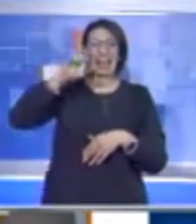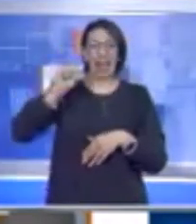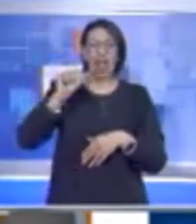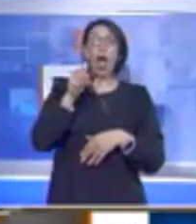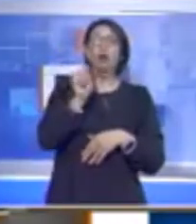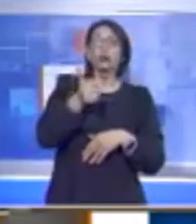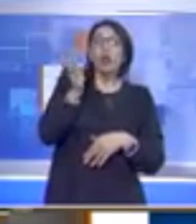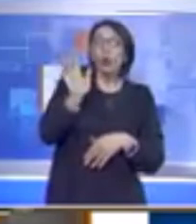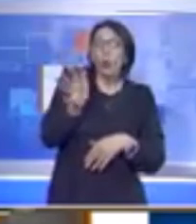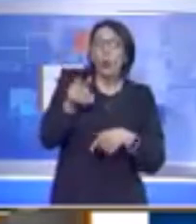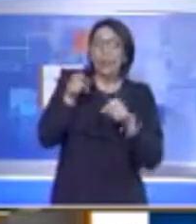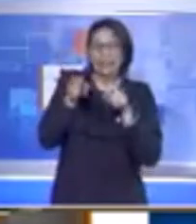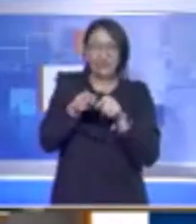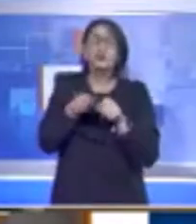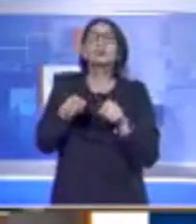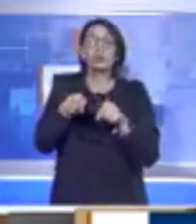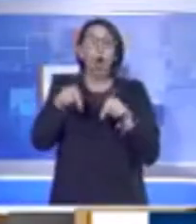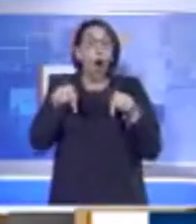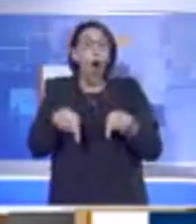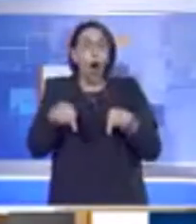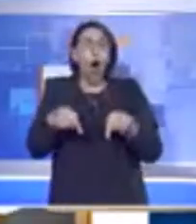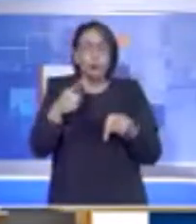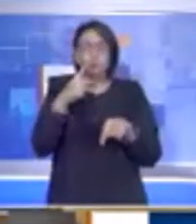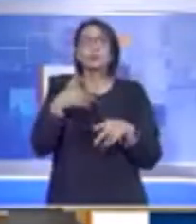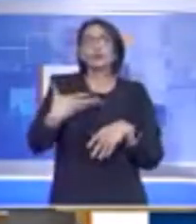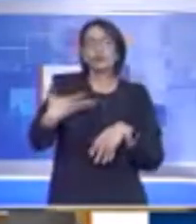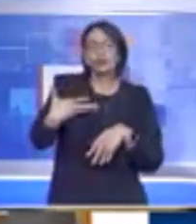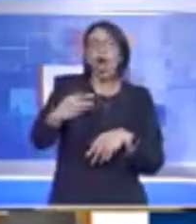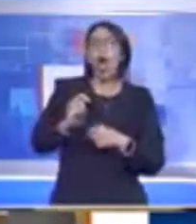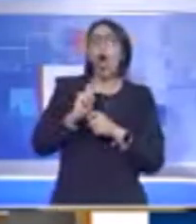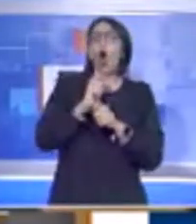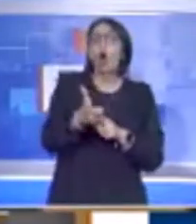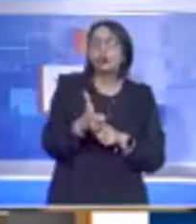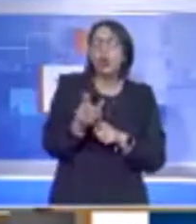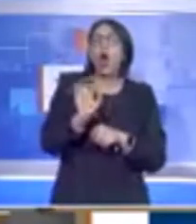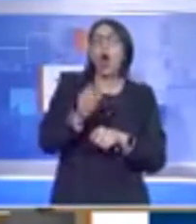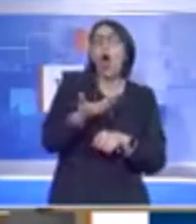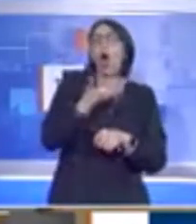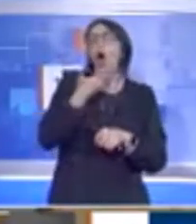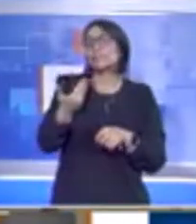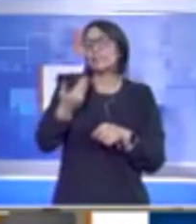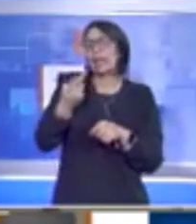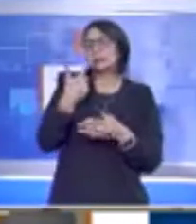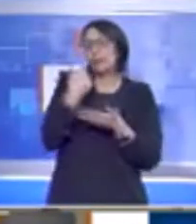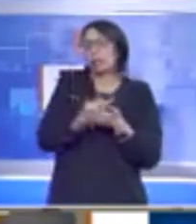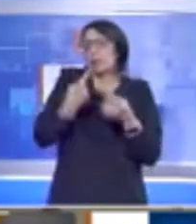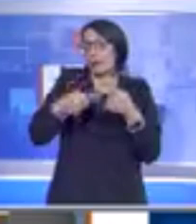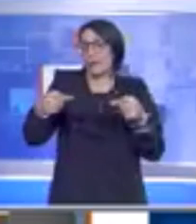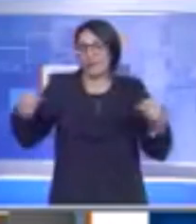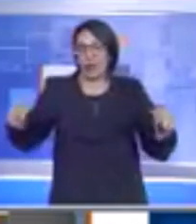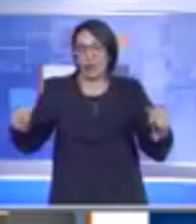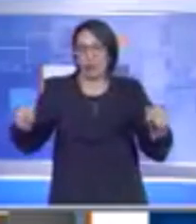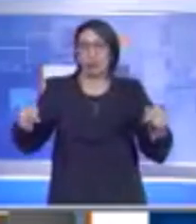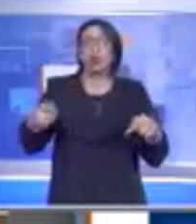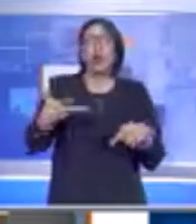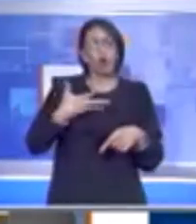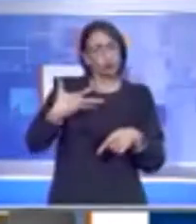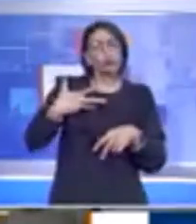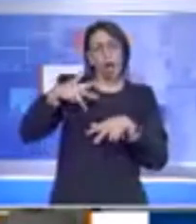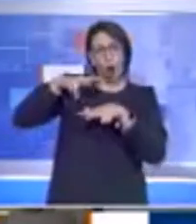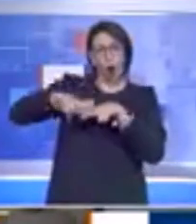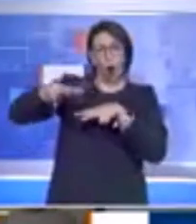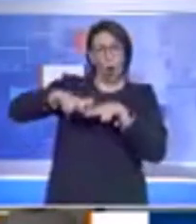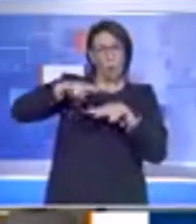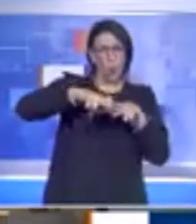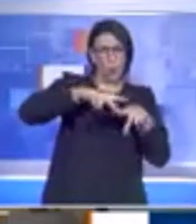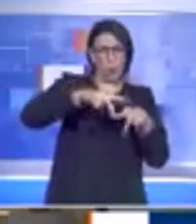invece coloro che al momento usufruiscono di congedi o assenze di vario tipo. Ci sono poi i diversi comuni del